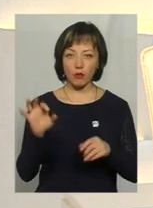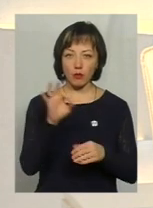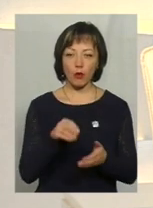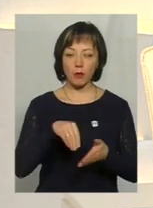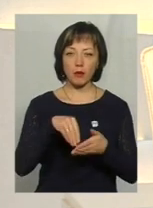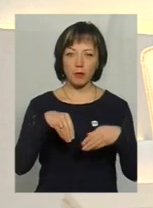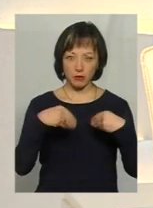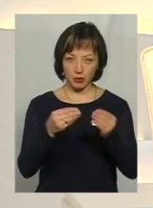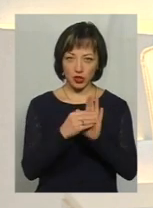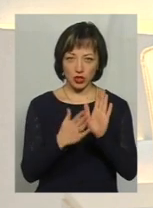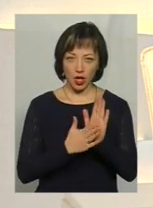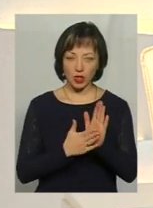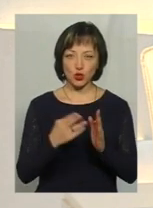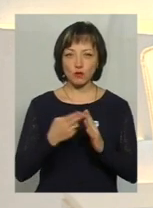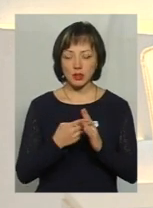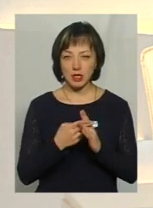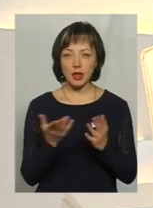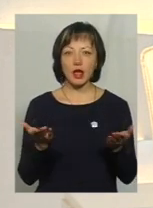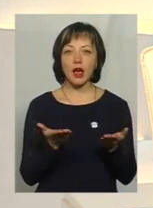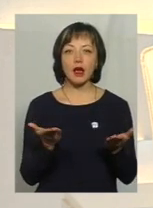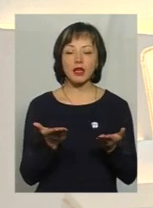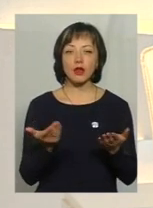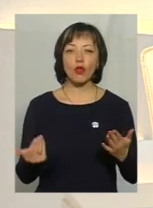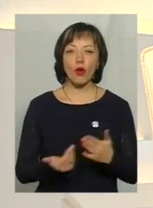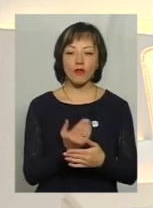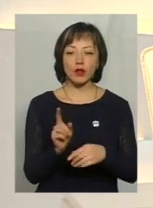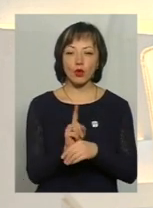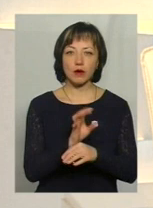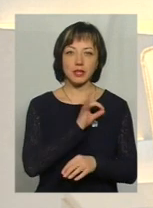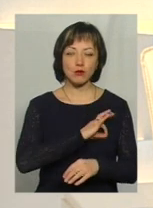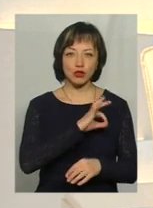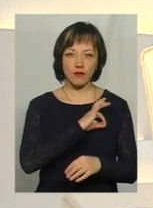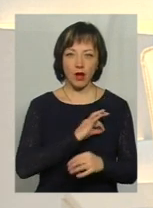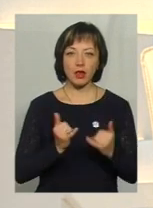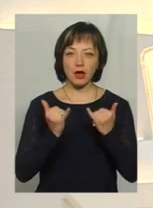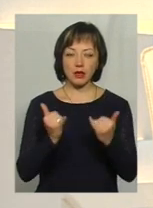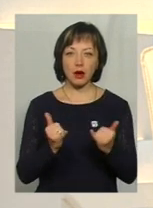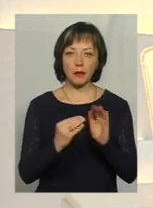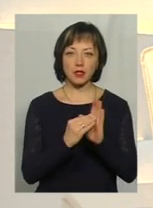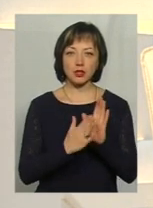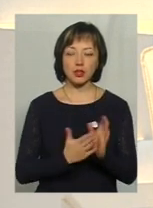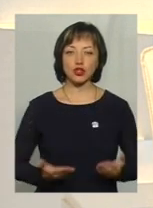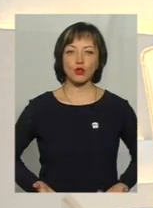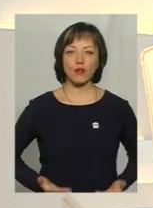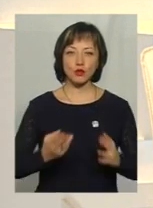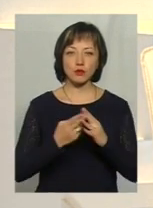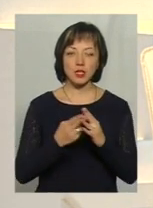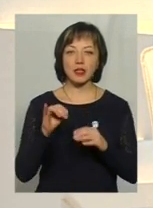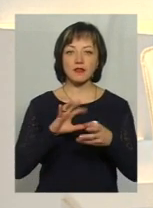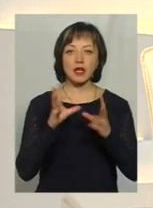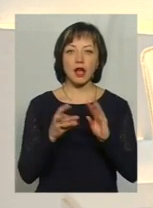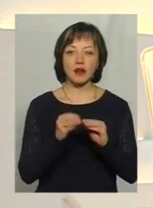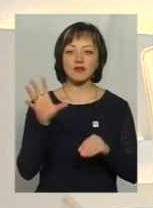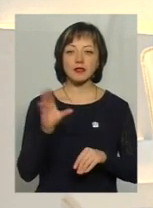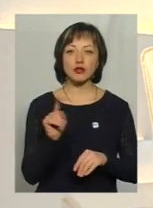призначення субсидій, які нові норми споживання для призначення житлових субсидій. І взагалі